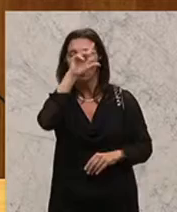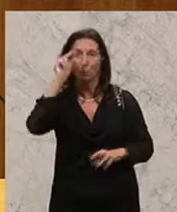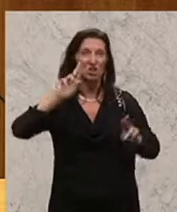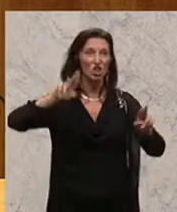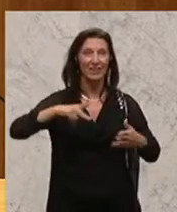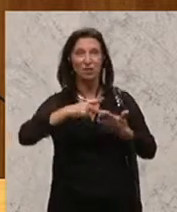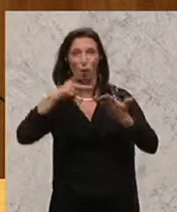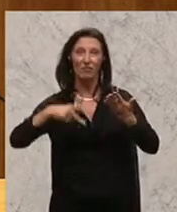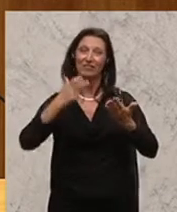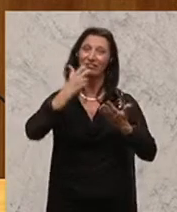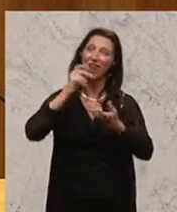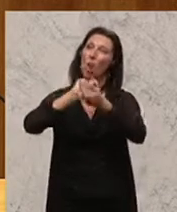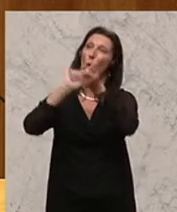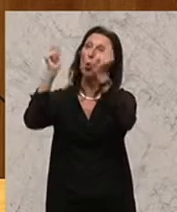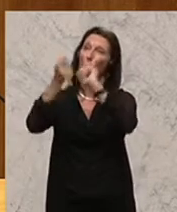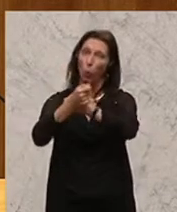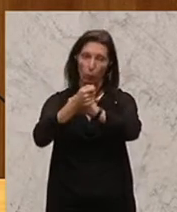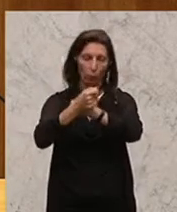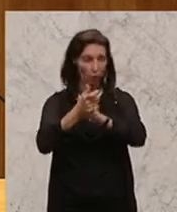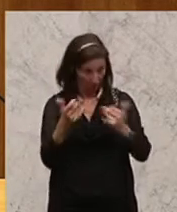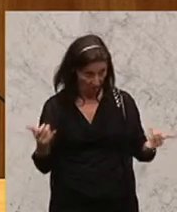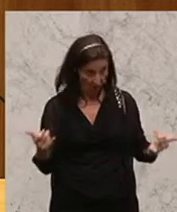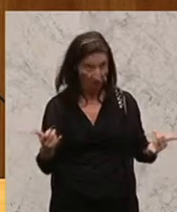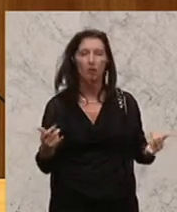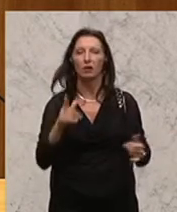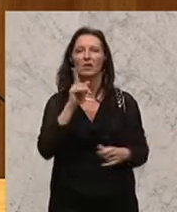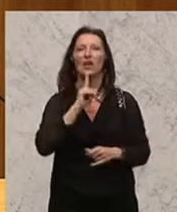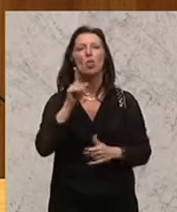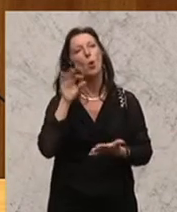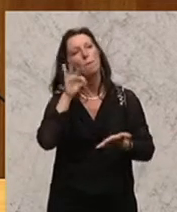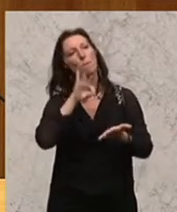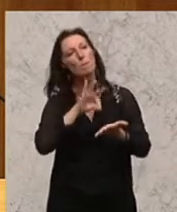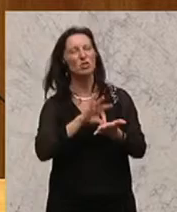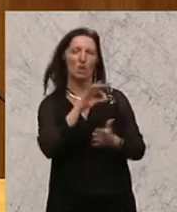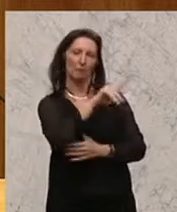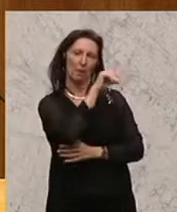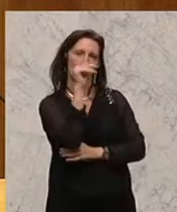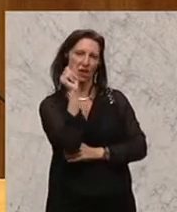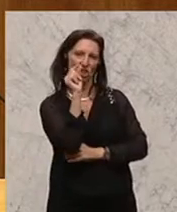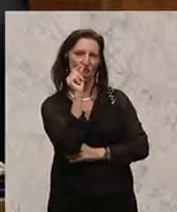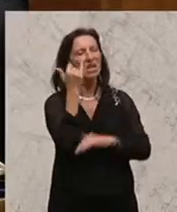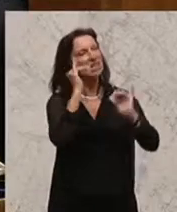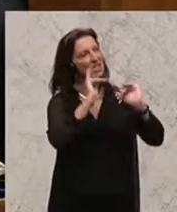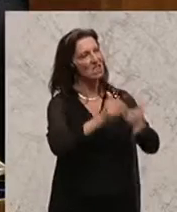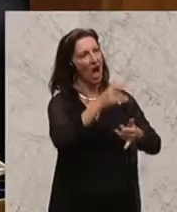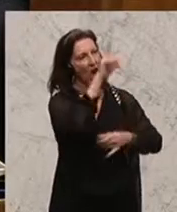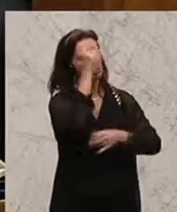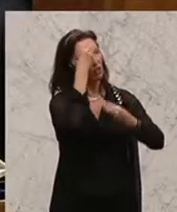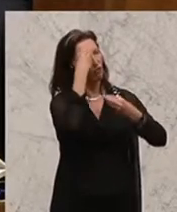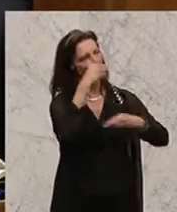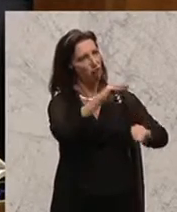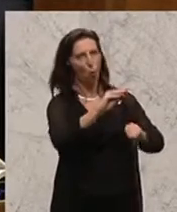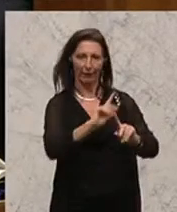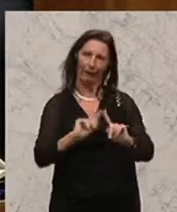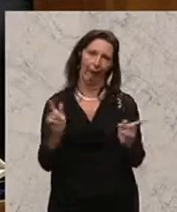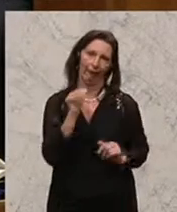ändern. Und zwar in dem Sinne, dass Sie nur mehr für bestimmten Menschen die Menschenwürde zugestehen wollen. Meine Damen und Herren, wenn wir